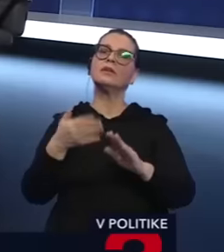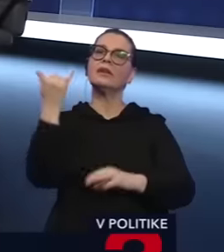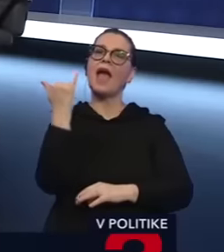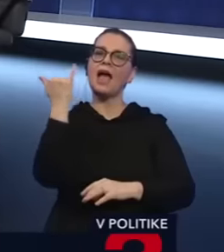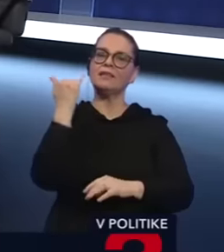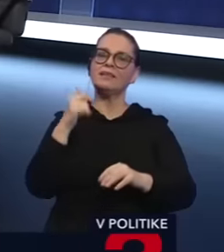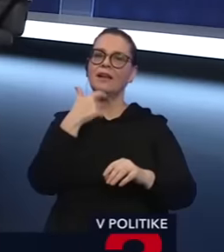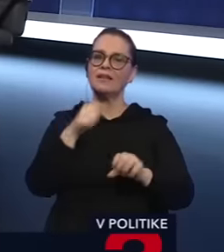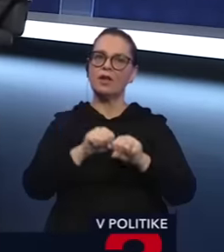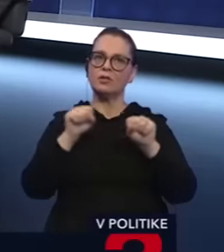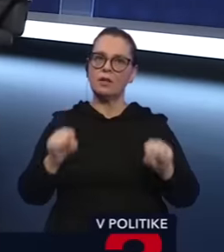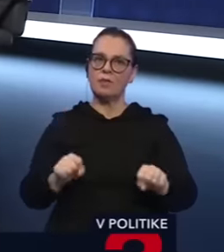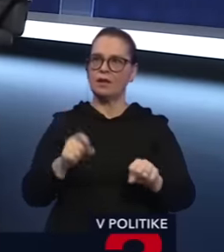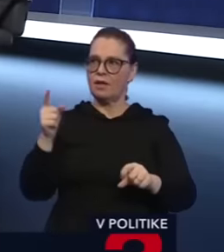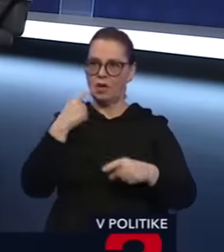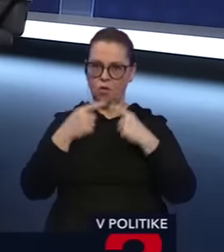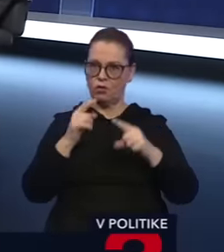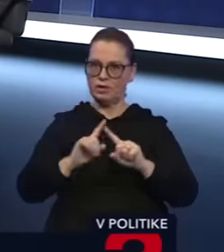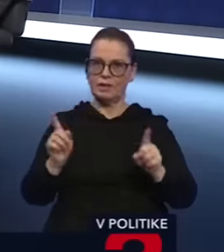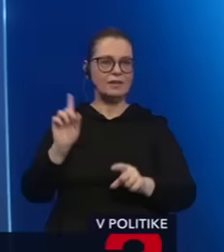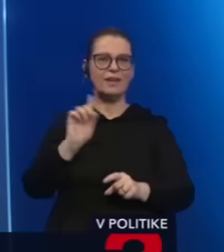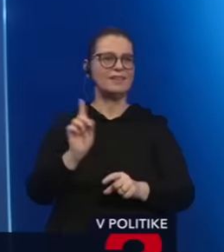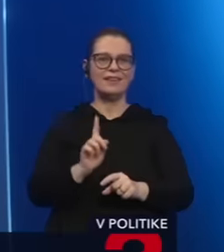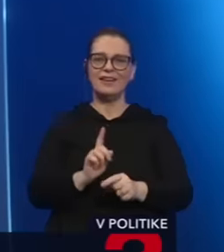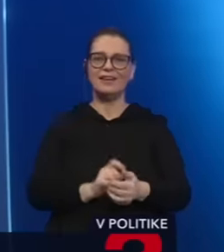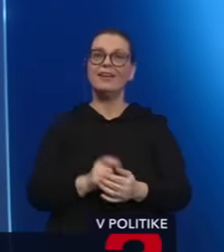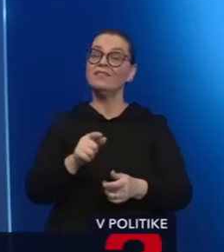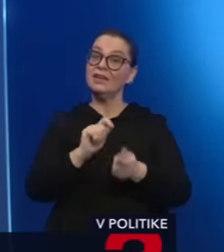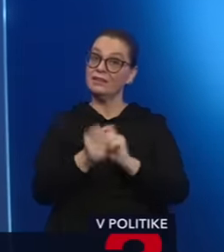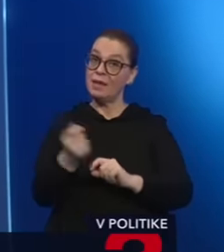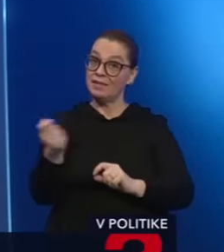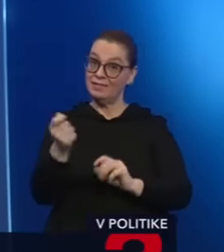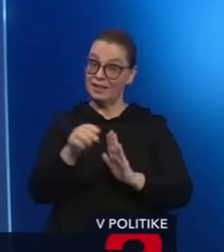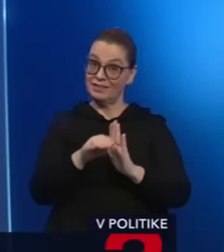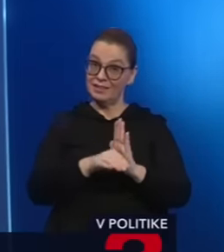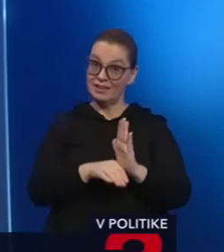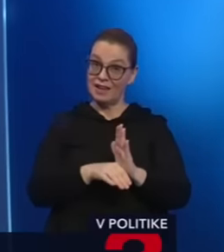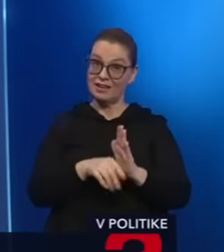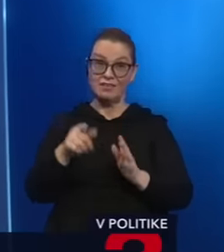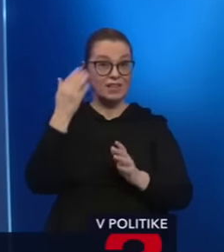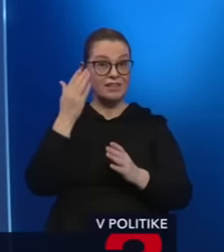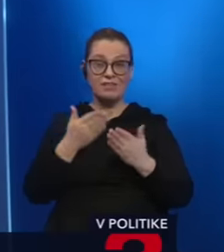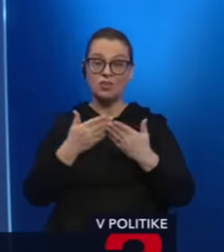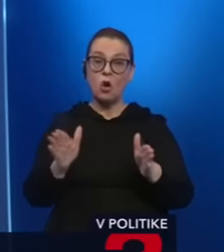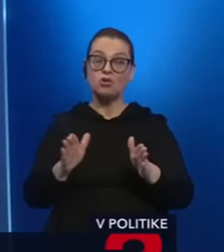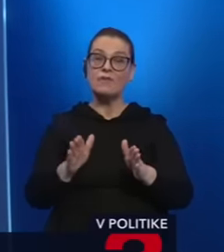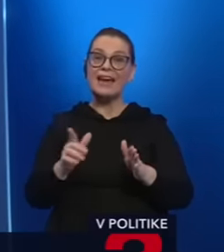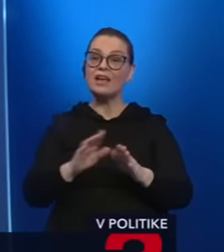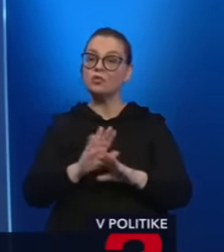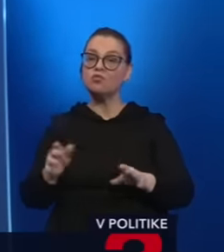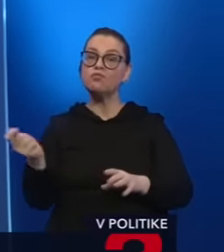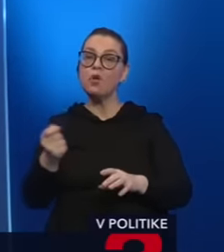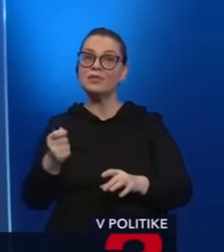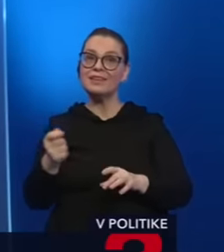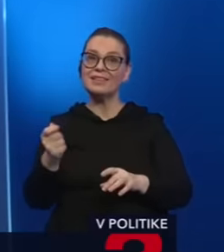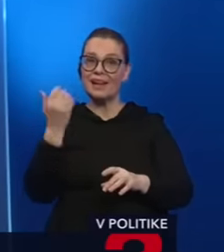by boli... Tak zrazu spomínate iných, lebo Kočner, ešte raz, vy keď zmeníte trestný zákon, vy neviete otvárať odsudenia ľudí, ktorí